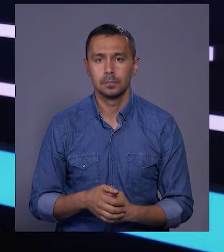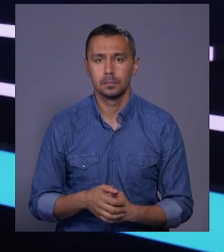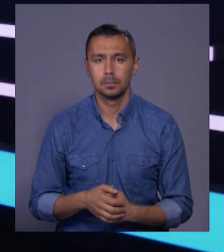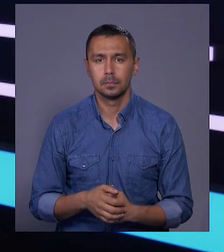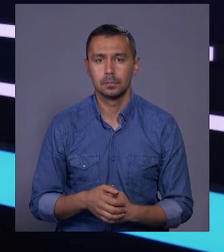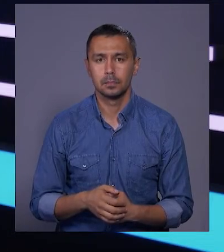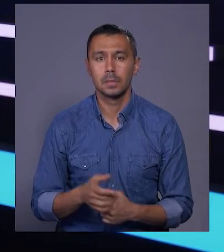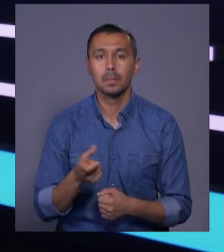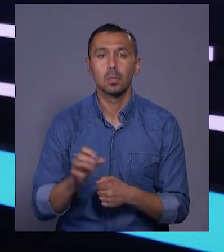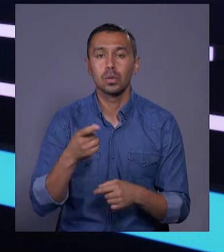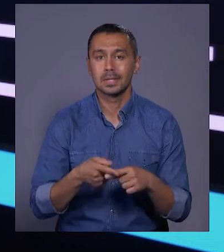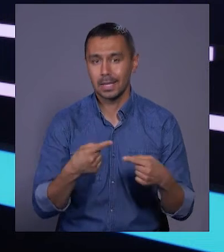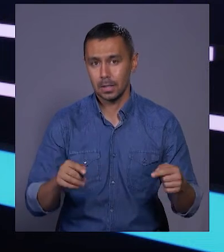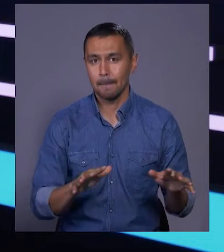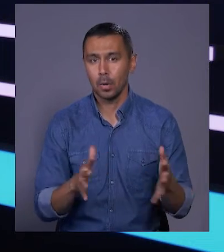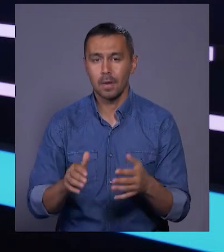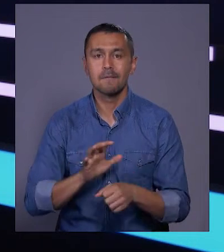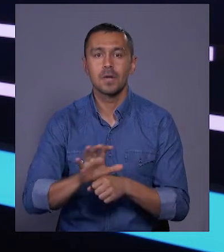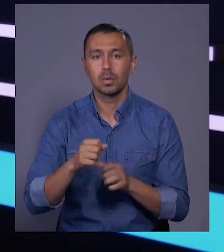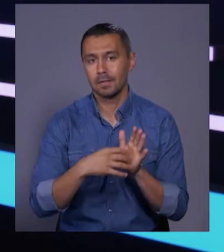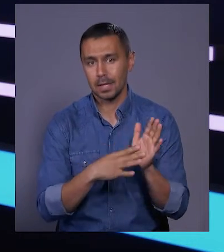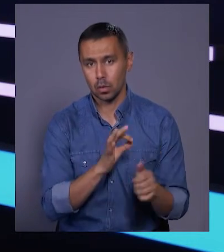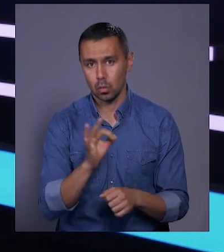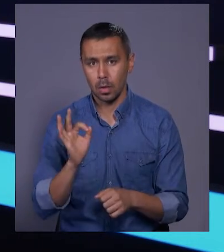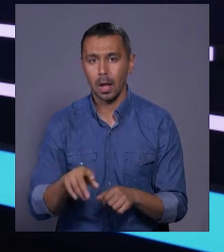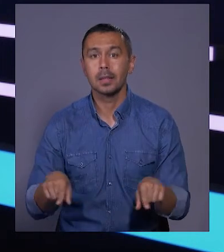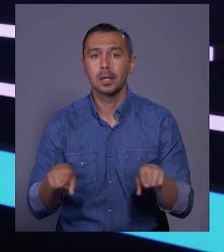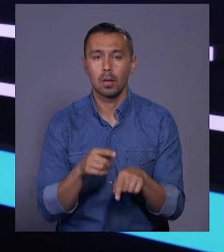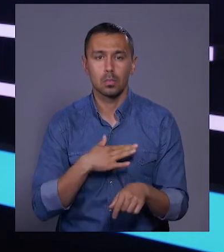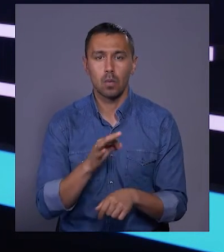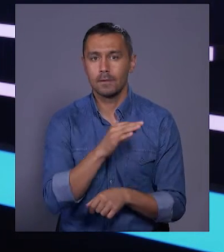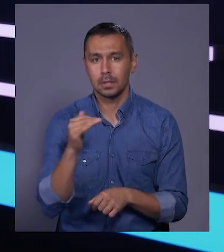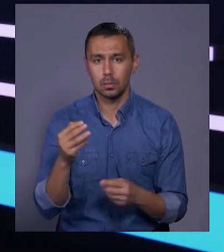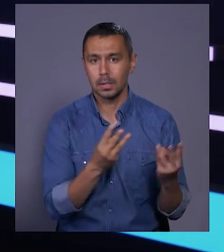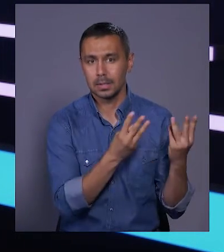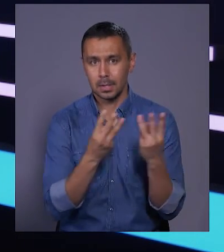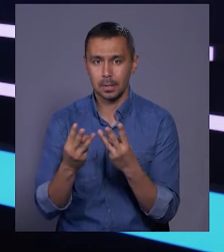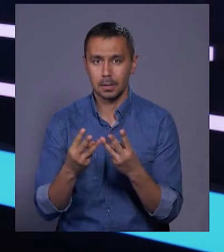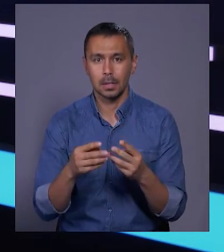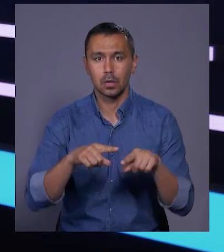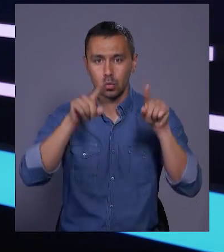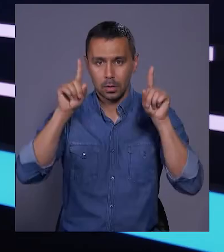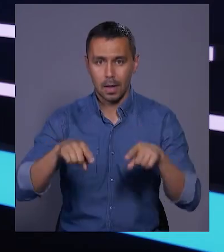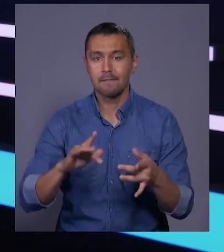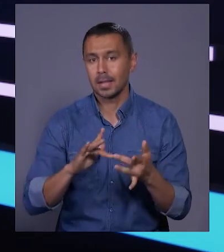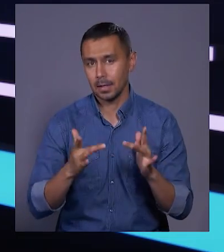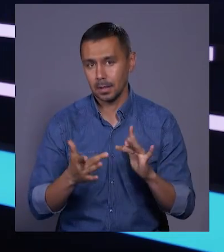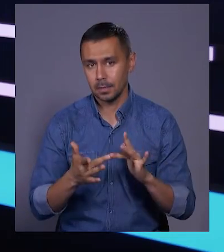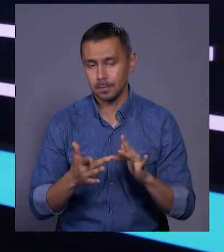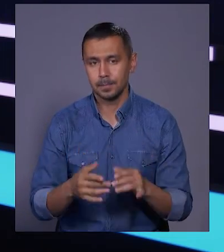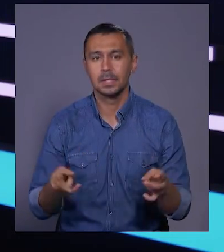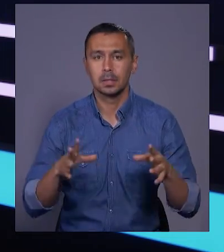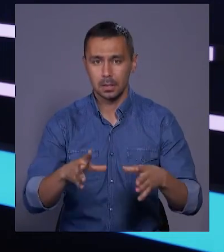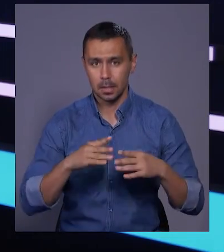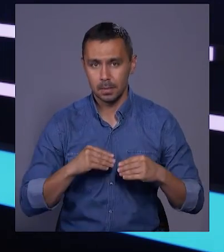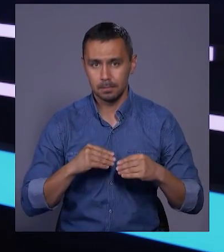А більше про ці та інші події у випуску 19-й також на нашому офіційному сайті та на сторінках у соціальних мережах.